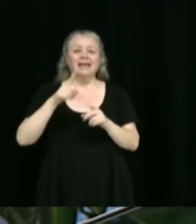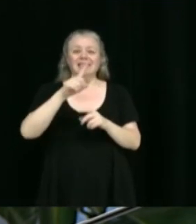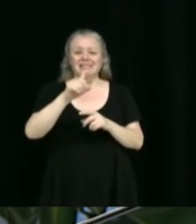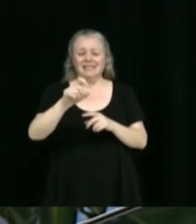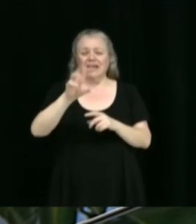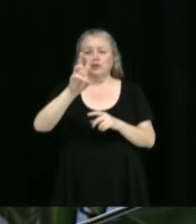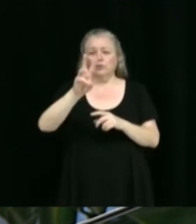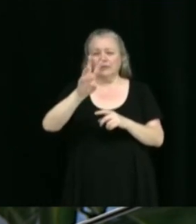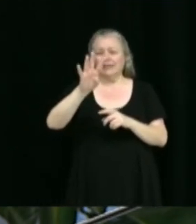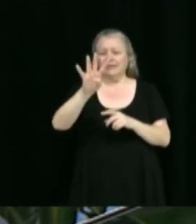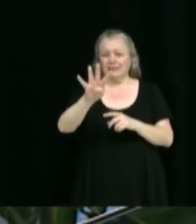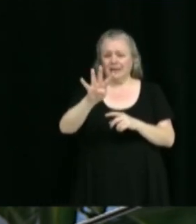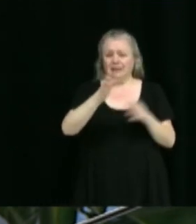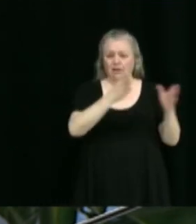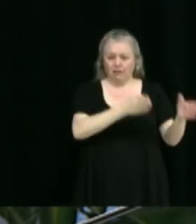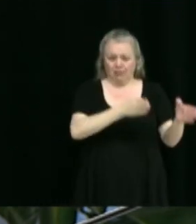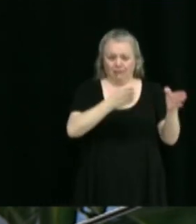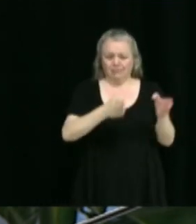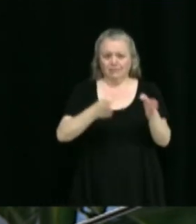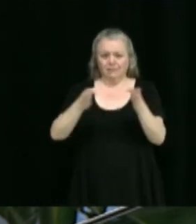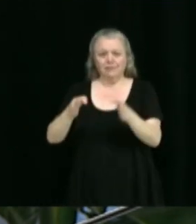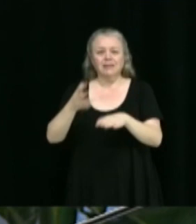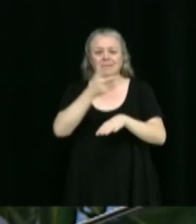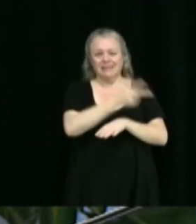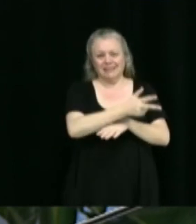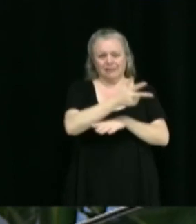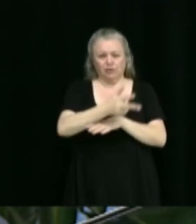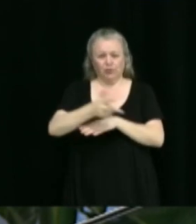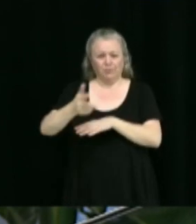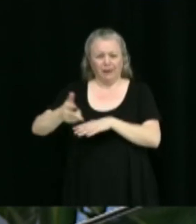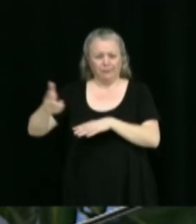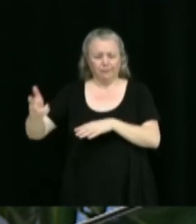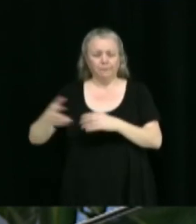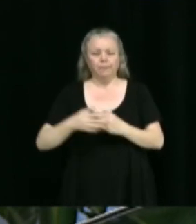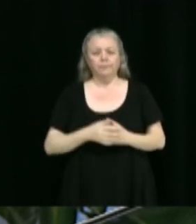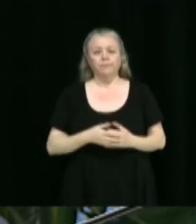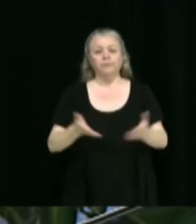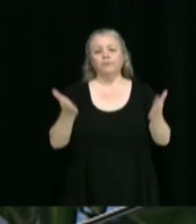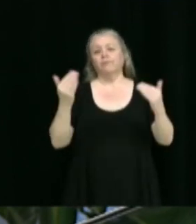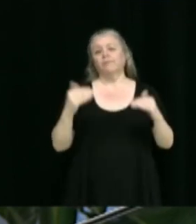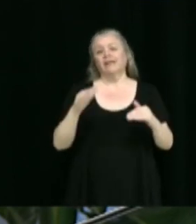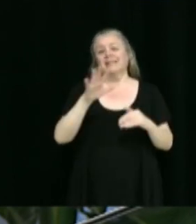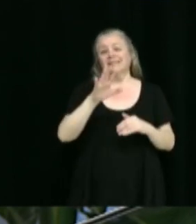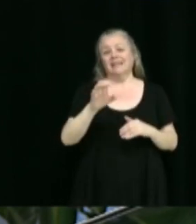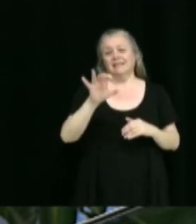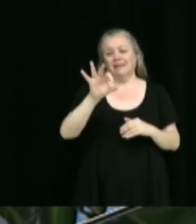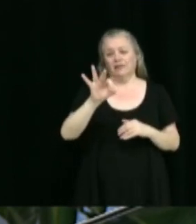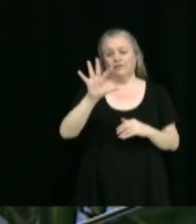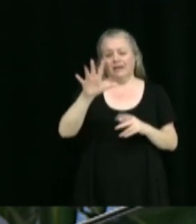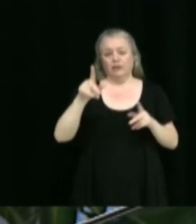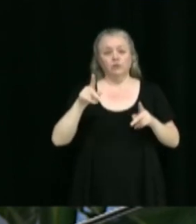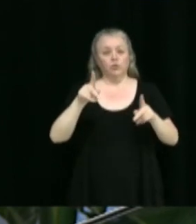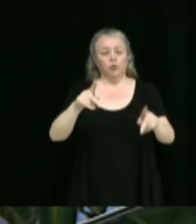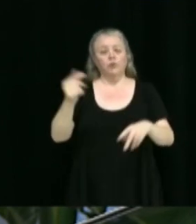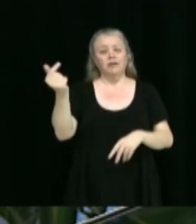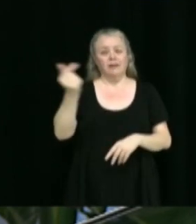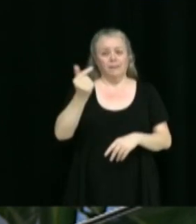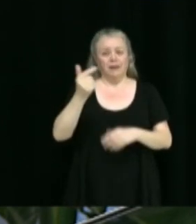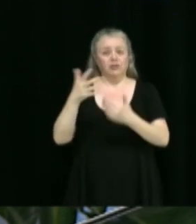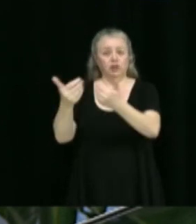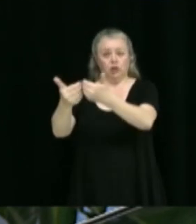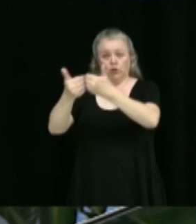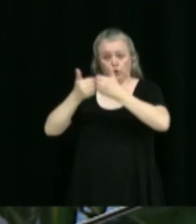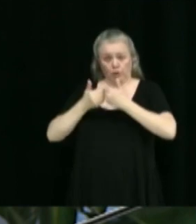cases de stationnement. Pour le numéro 595 rue Gamache, il s'agit d'accepter la demande de